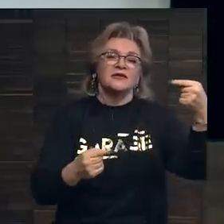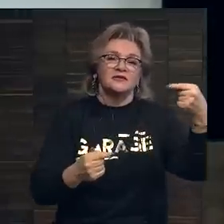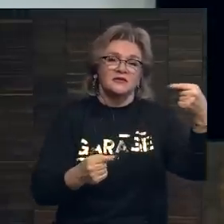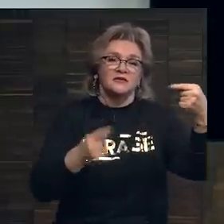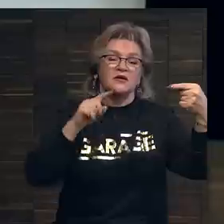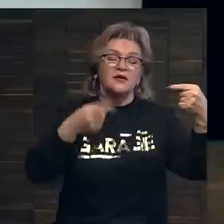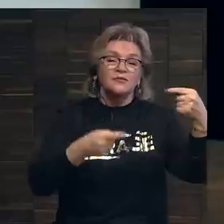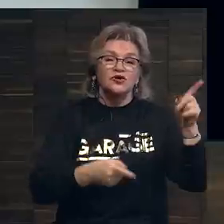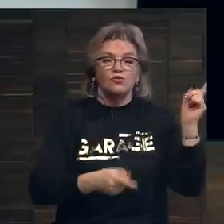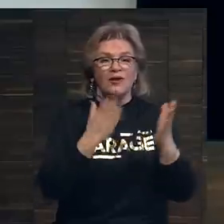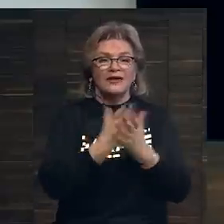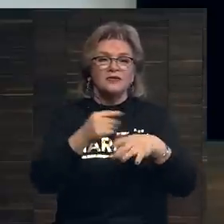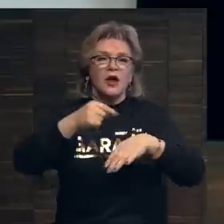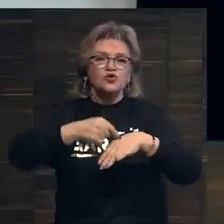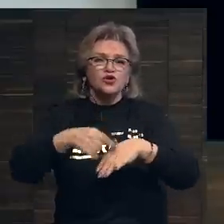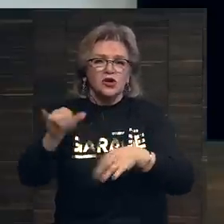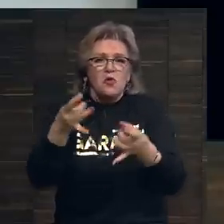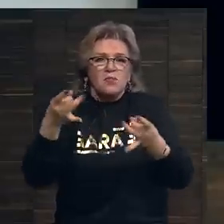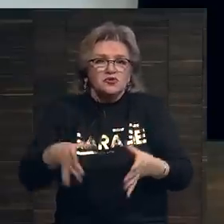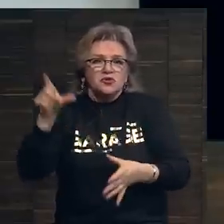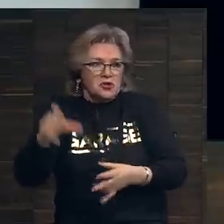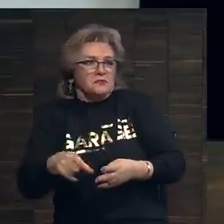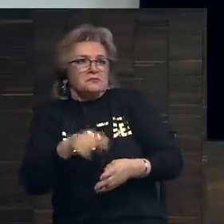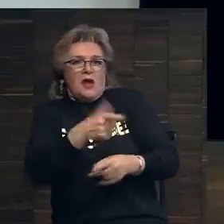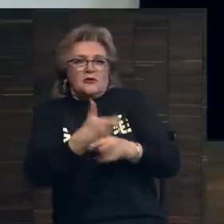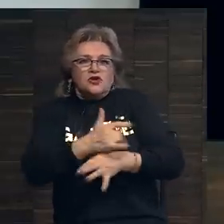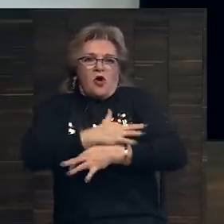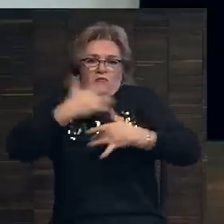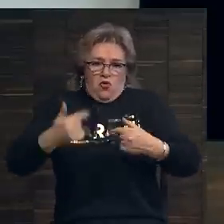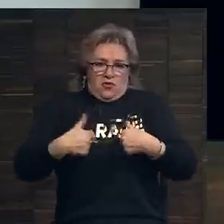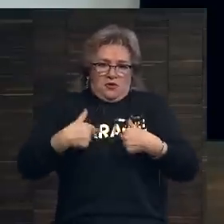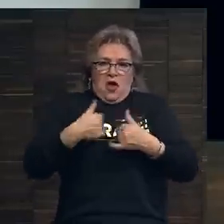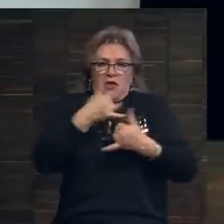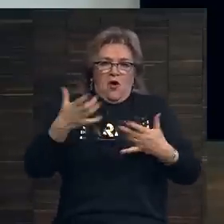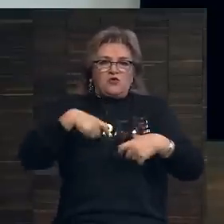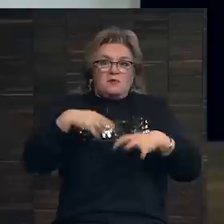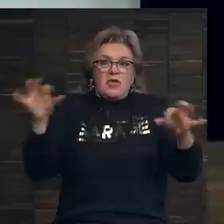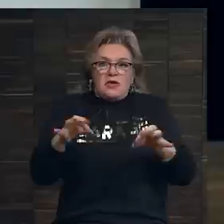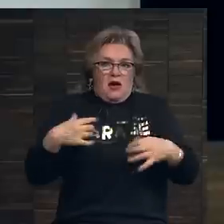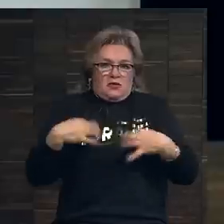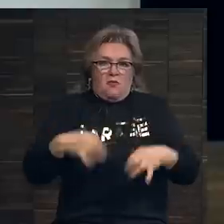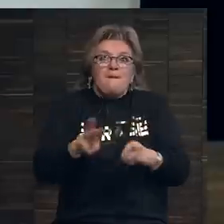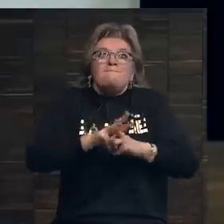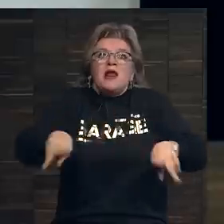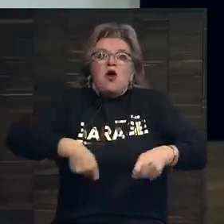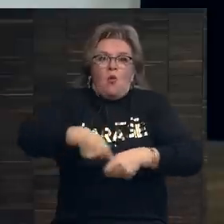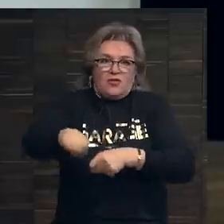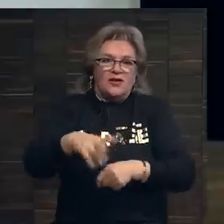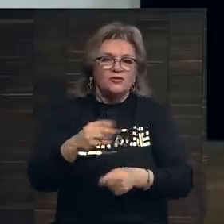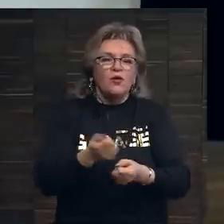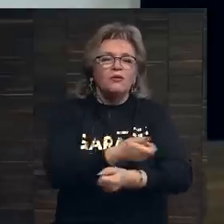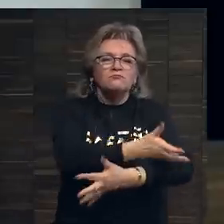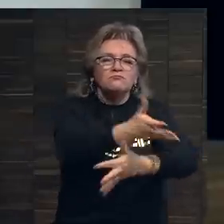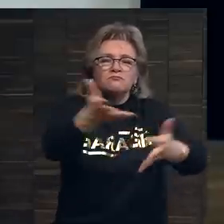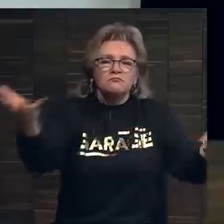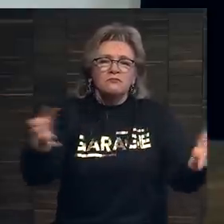аспект, потому что есть и ощущение у простого человека, что это слишком много для меня, я не могу себе это никогда позволить, эти миллионы. Но огромное